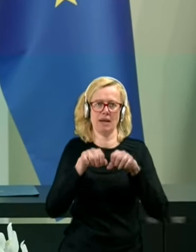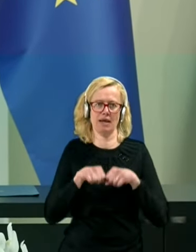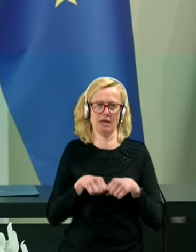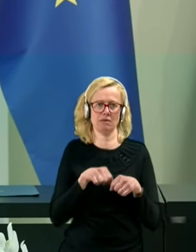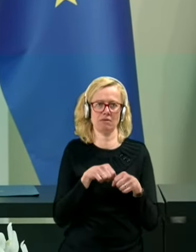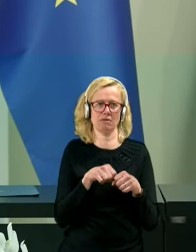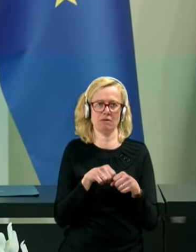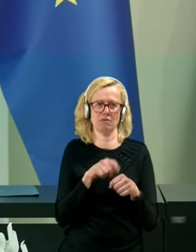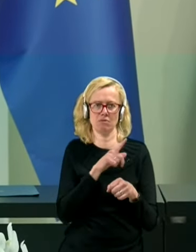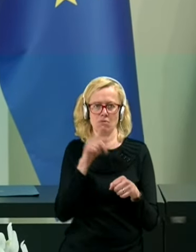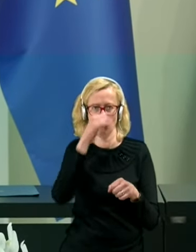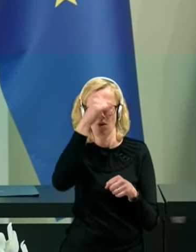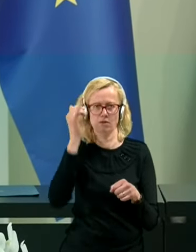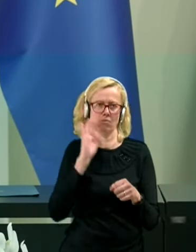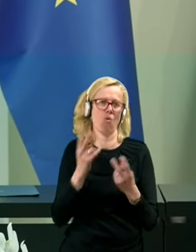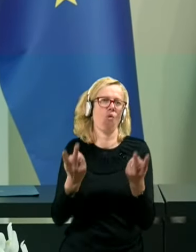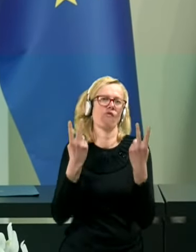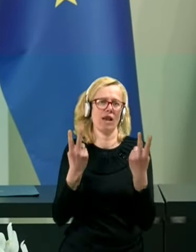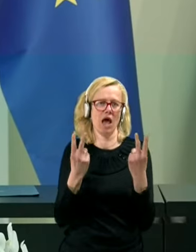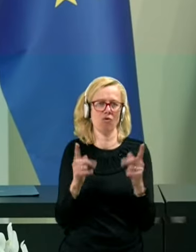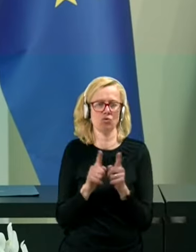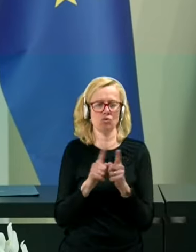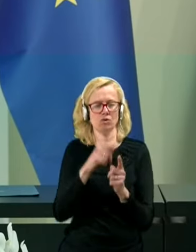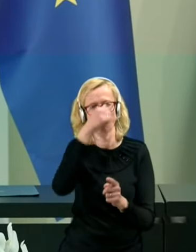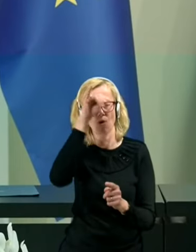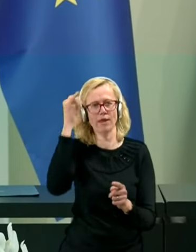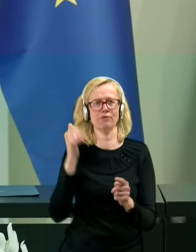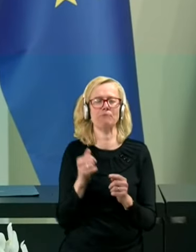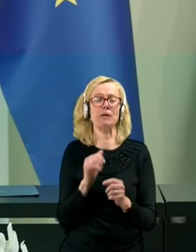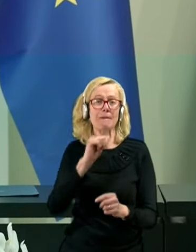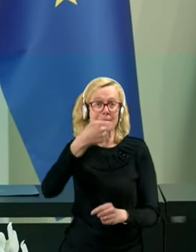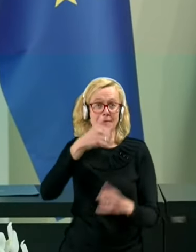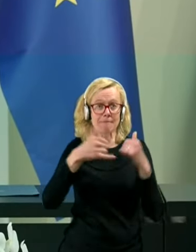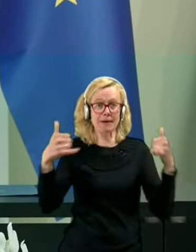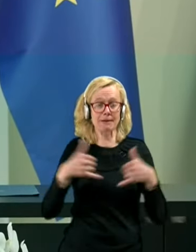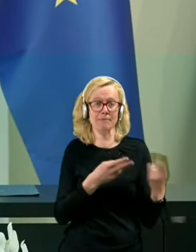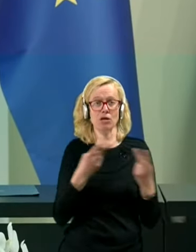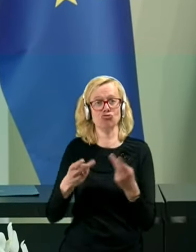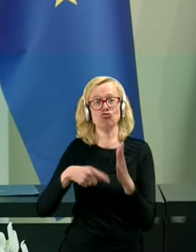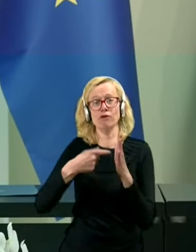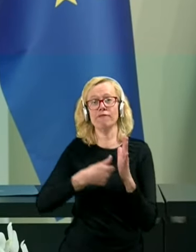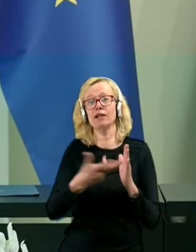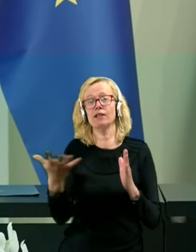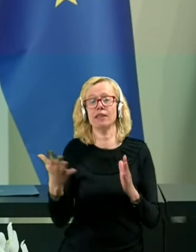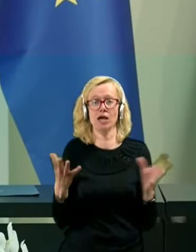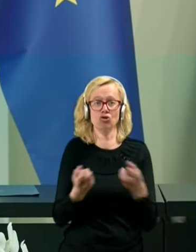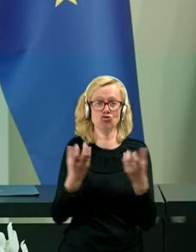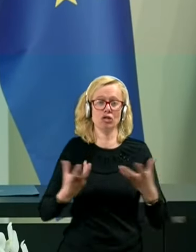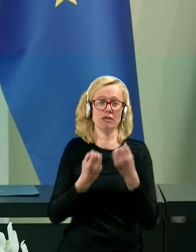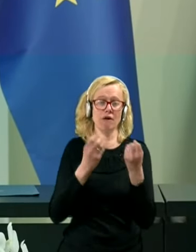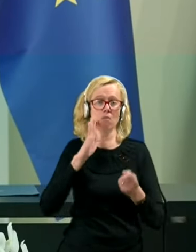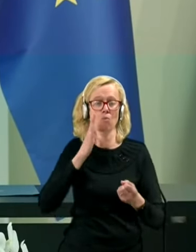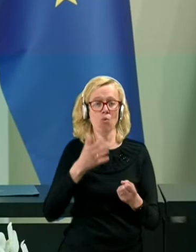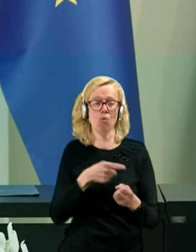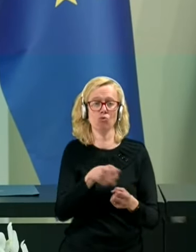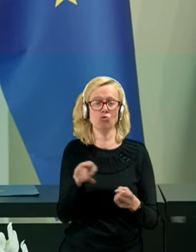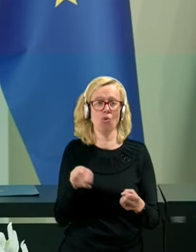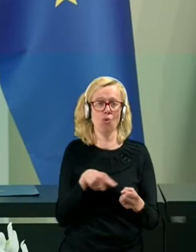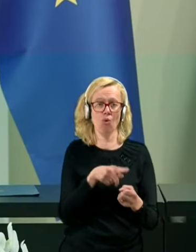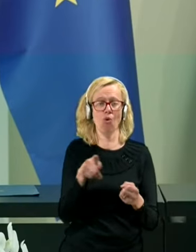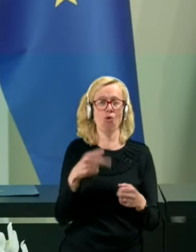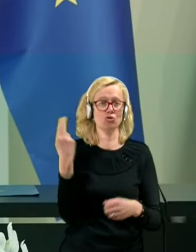sprejeto in uveljavljen do pol letja. Že prvi paket prinaša številne rešitve, ki bodo